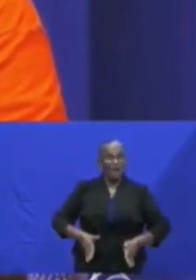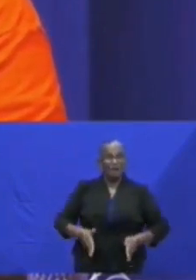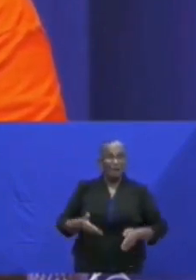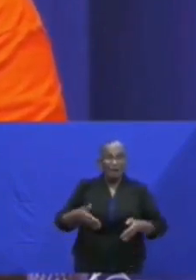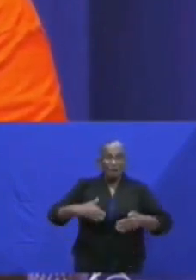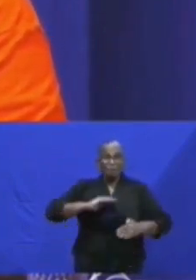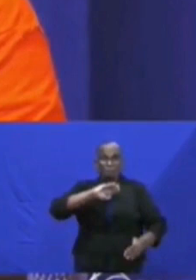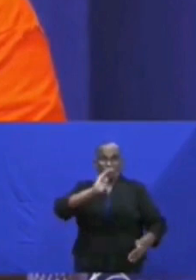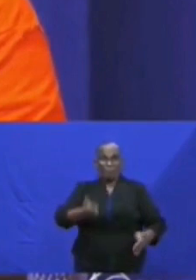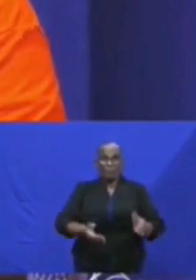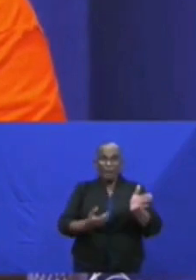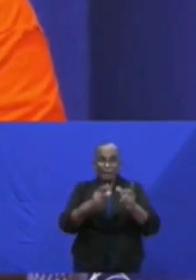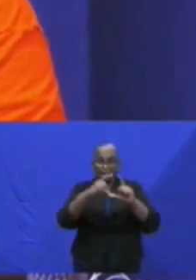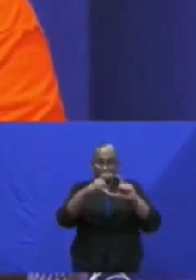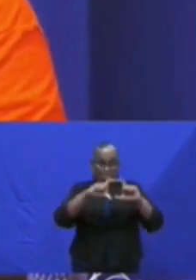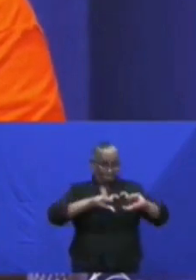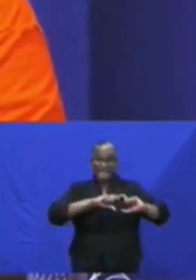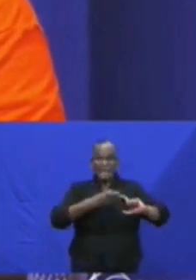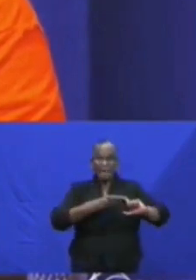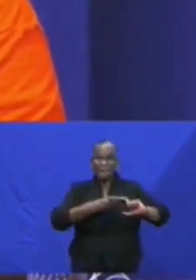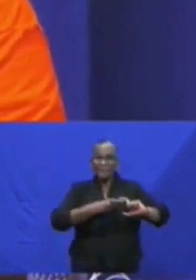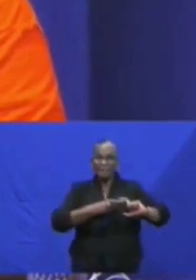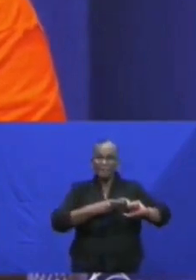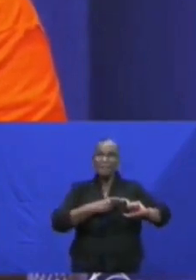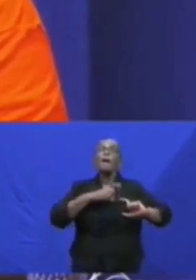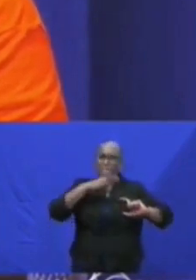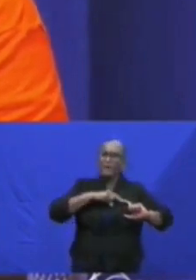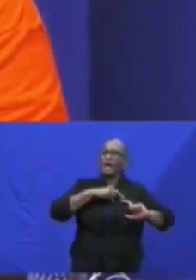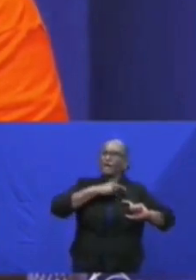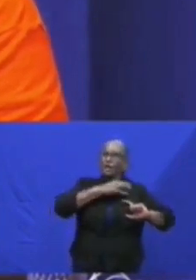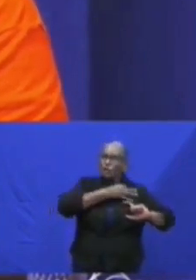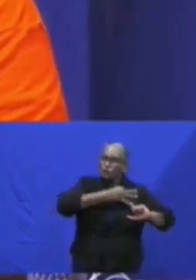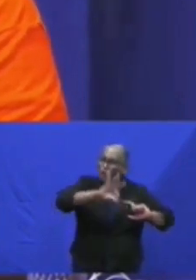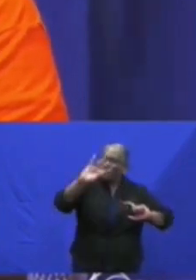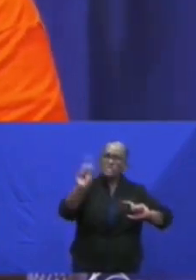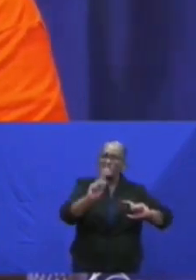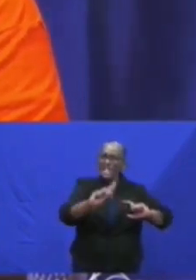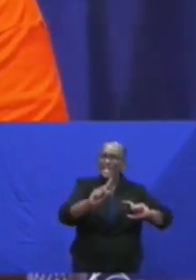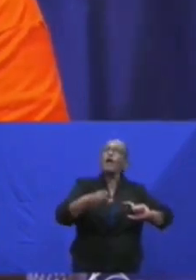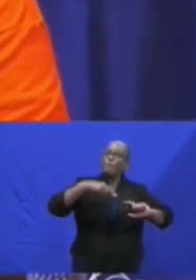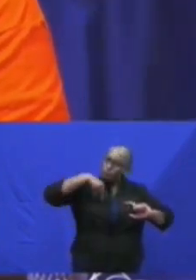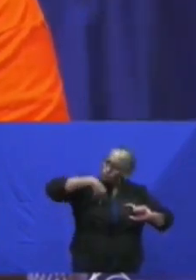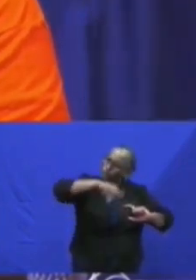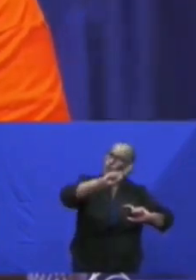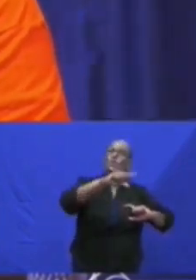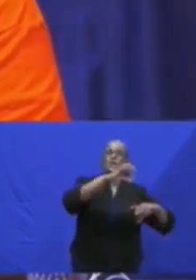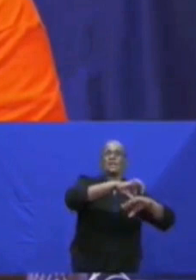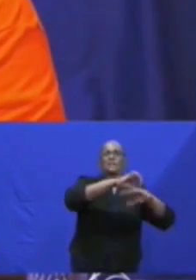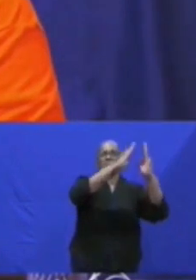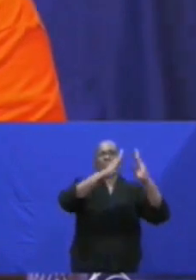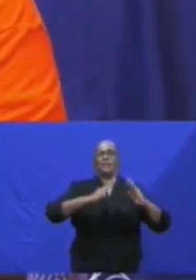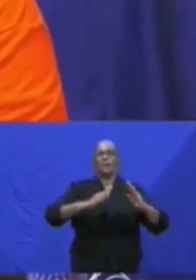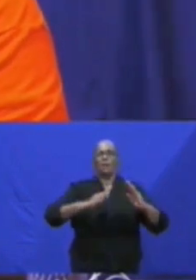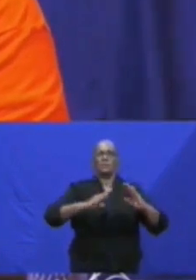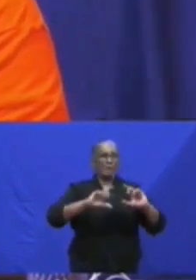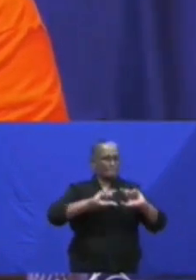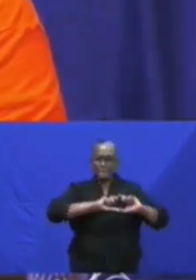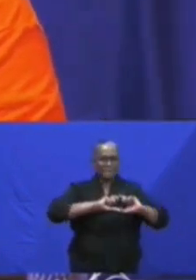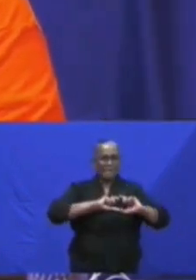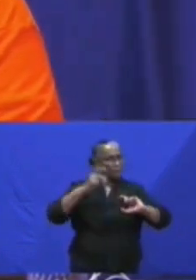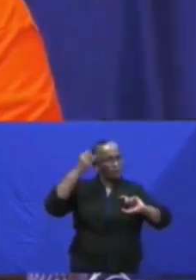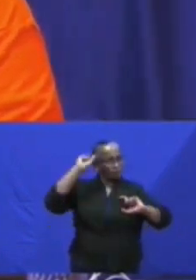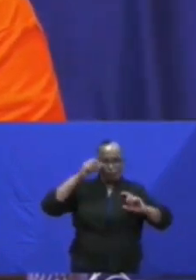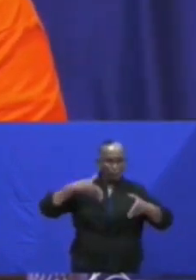niet terugsturen naar huis. Je moet haar laten doorgaan naar de inrichting waar ze moet gaan. Als er